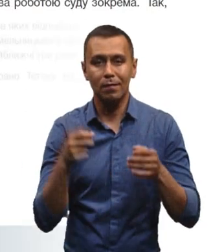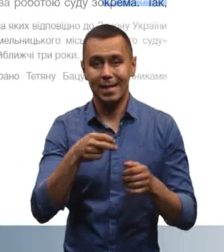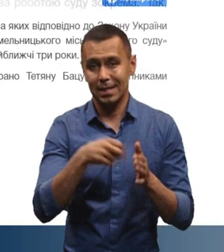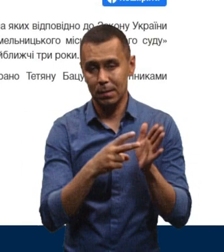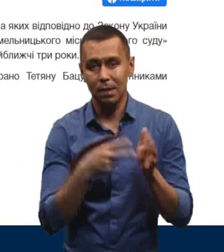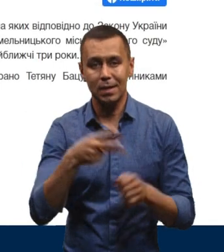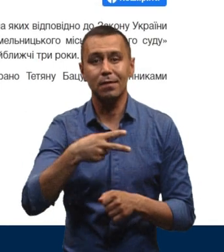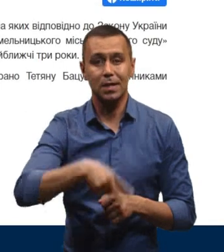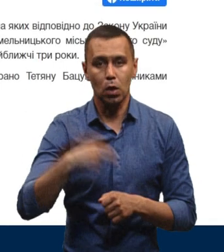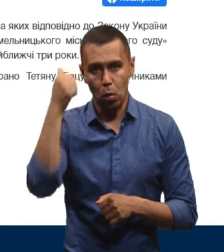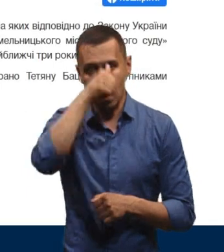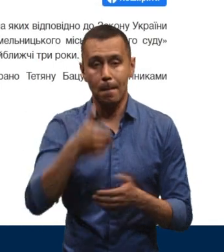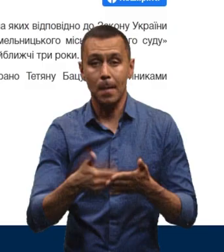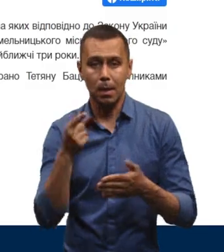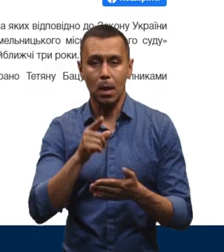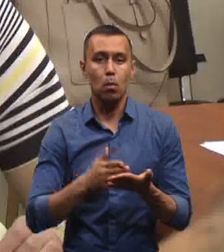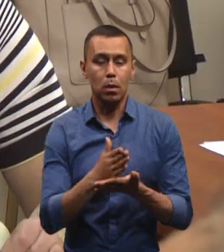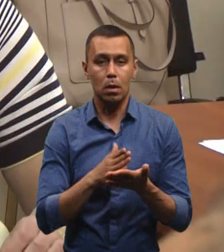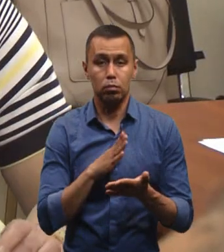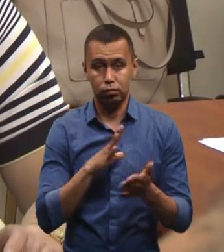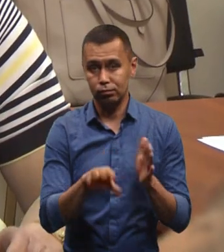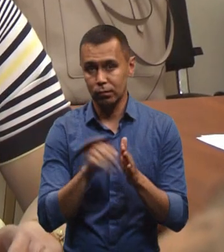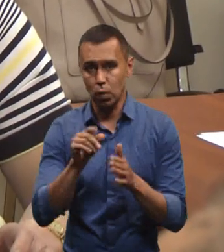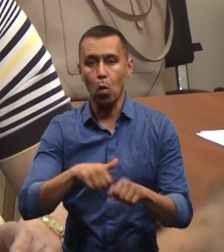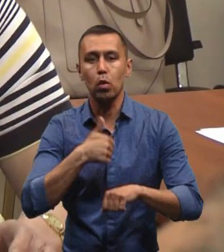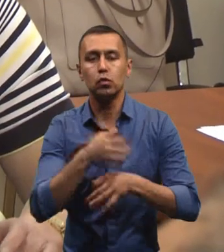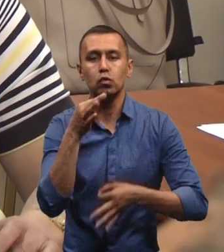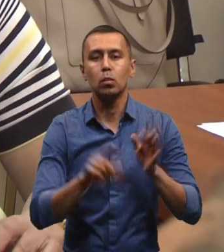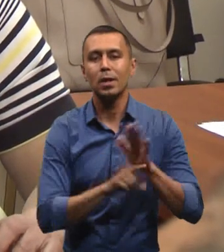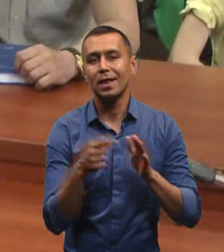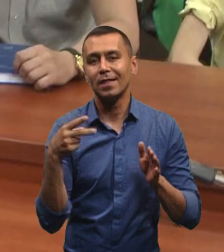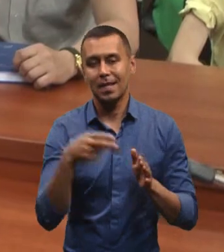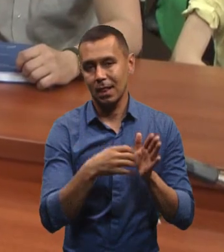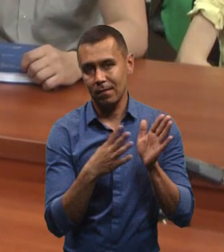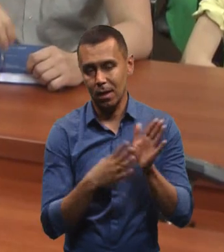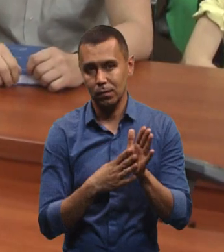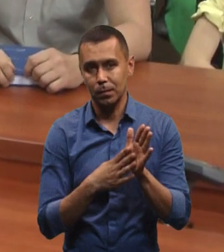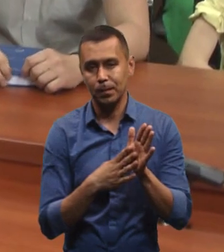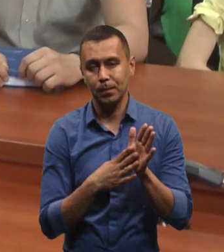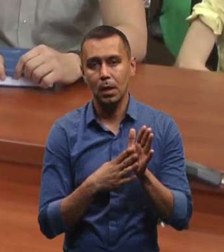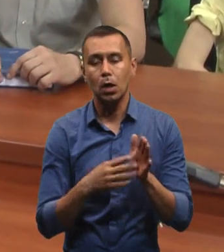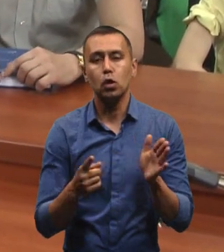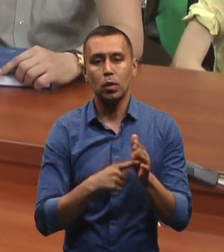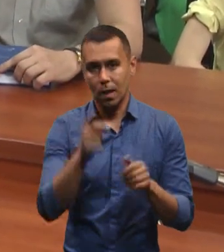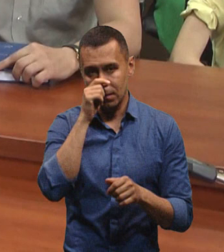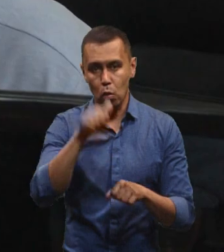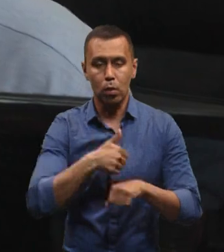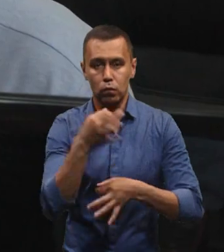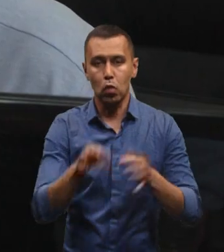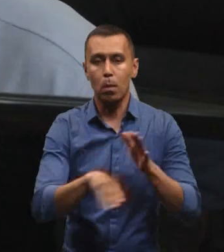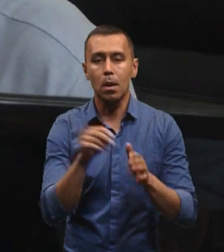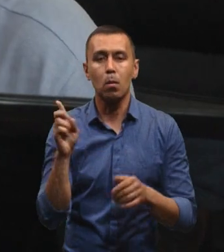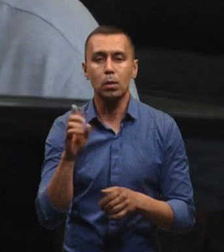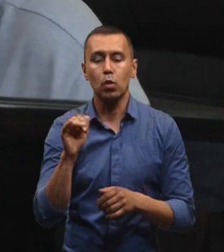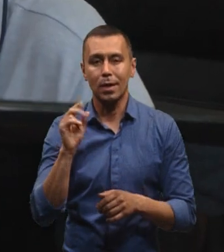2020 роках. До того, як посада стала виборною, вона очолювала суд з 2009. 6 квітня цього року головою суду обрали Бориса